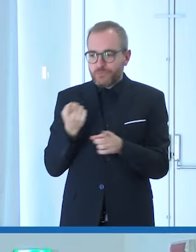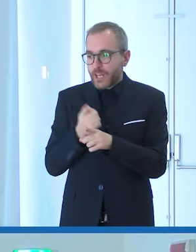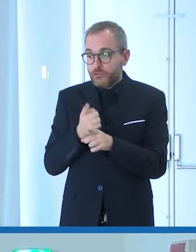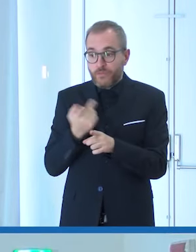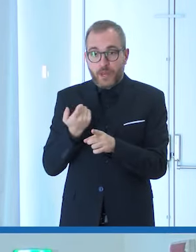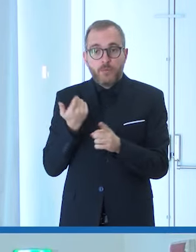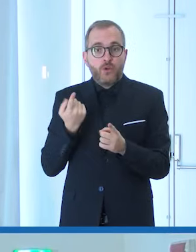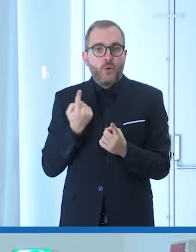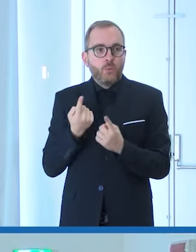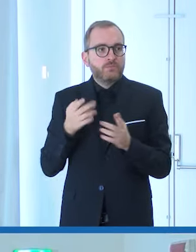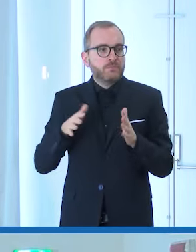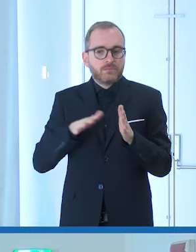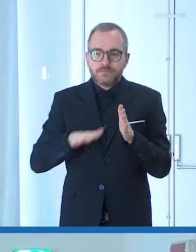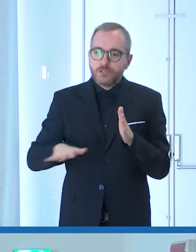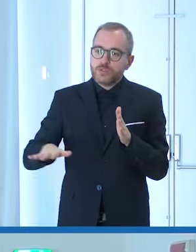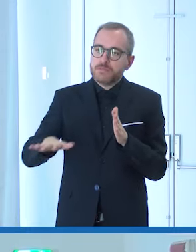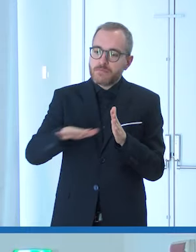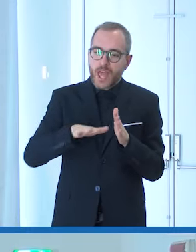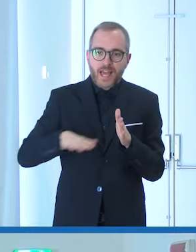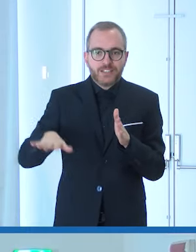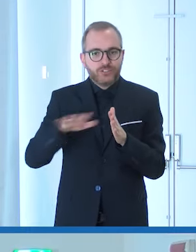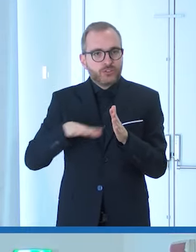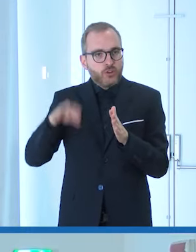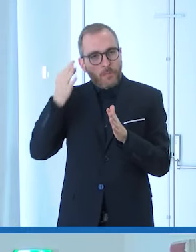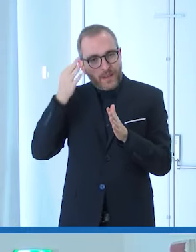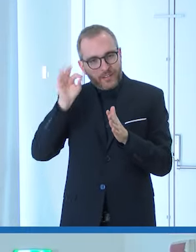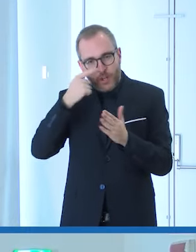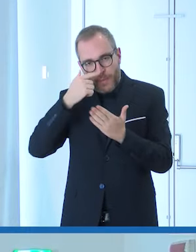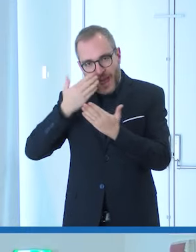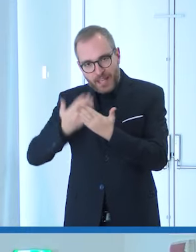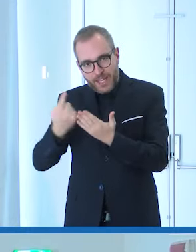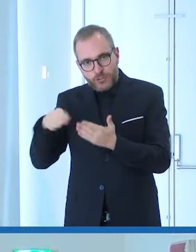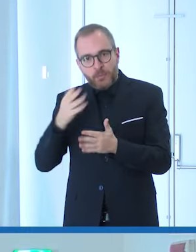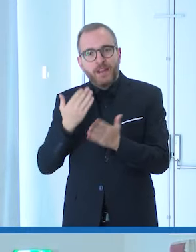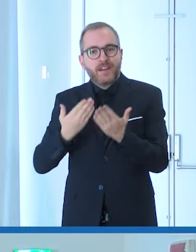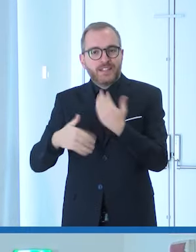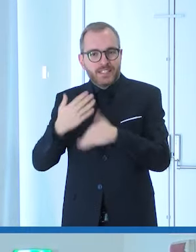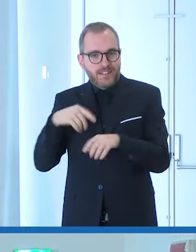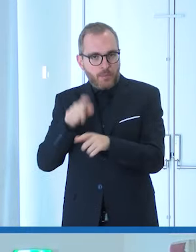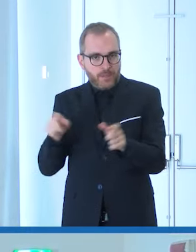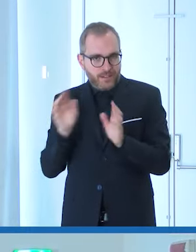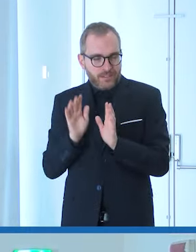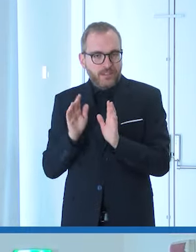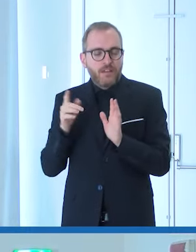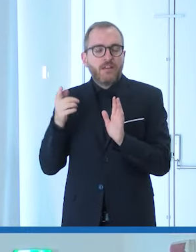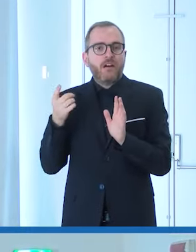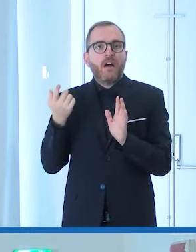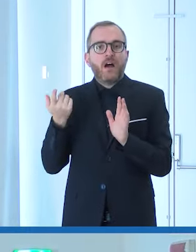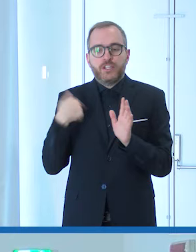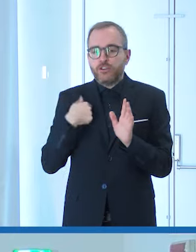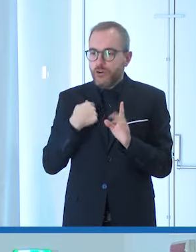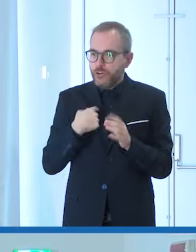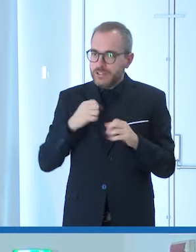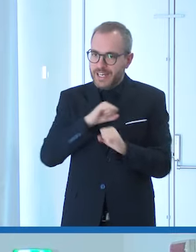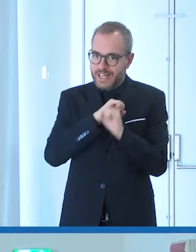un posto particolare per chi ha disabilità io credo nelle quote lo dico molto tranquillamente quando non serviranno